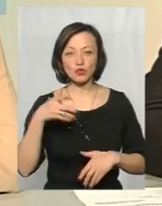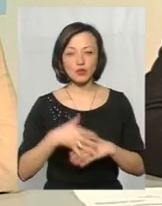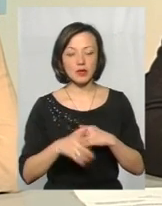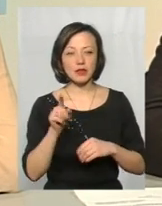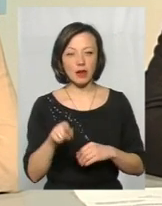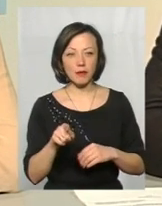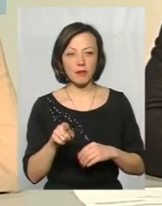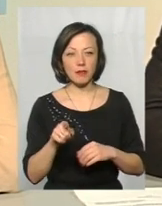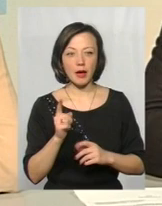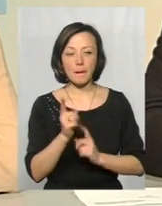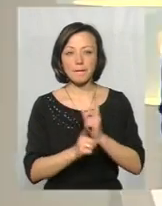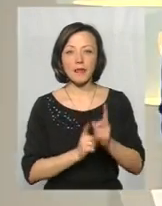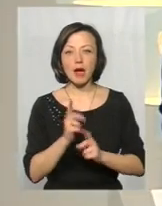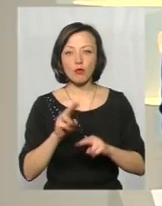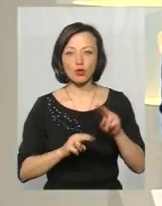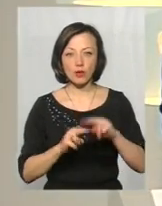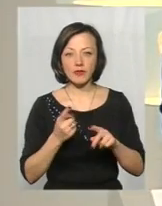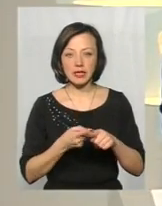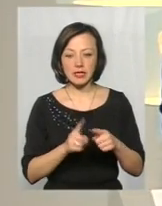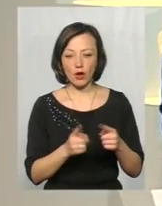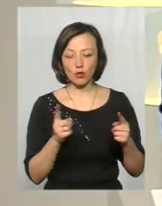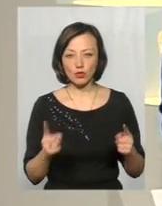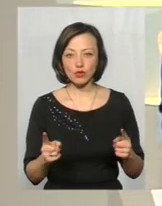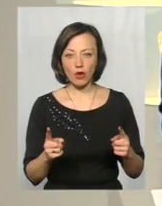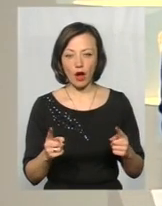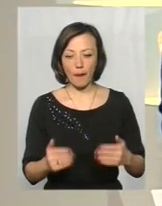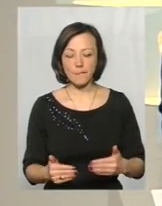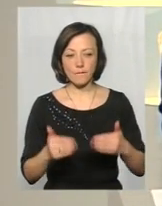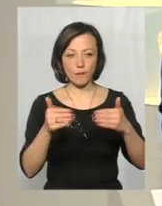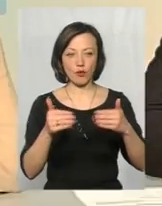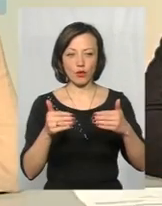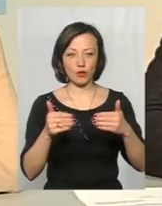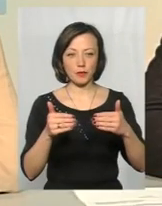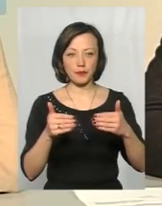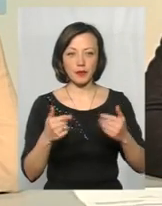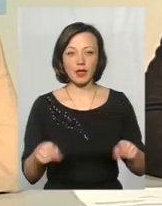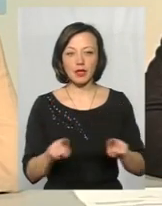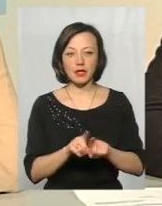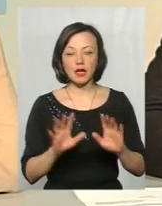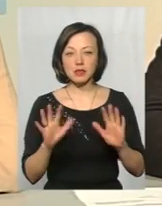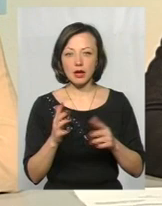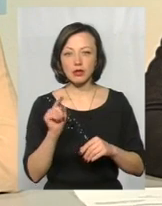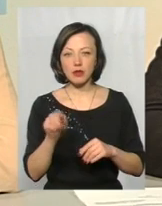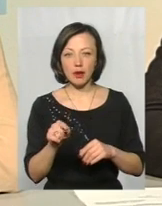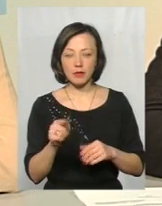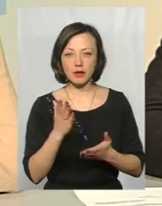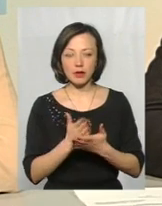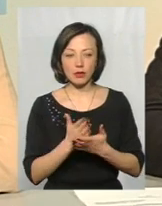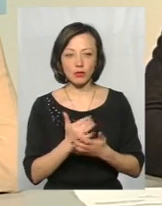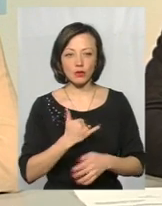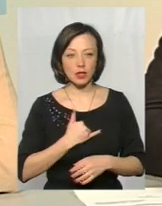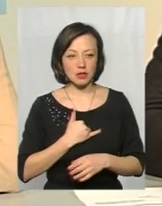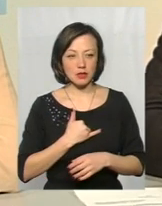там перебудовано. Саме цей кусок муру. Так сталося, що там проходять у нас